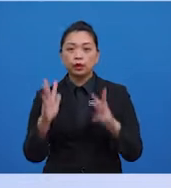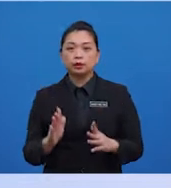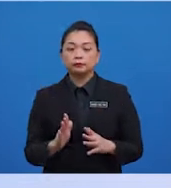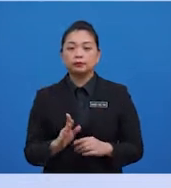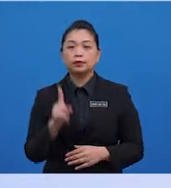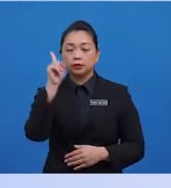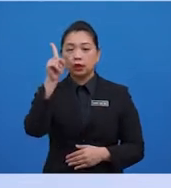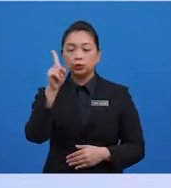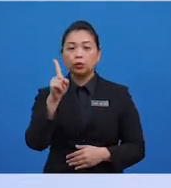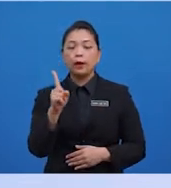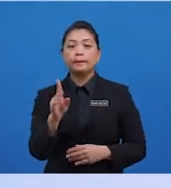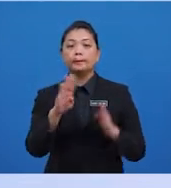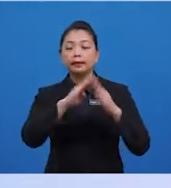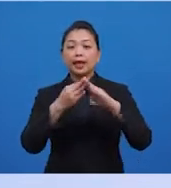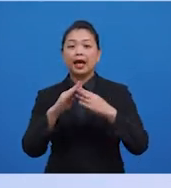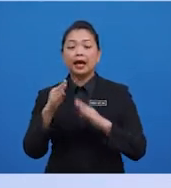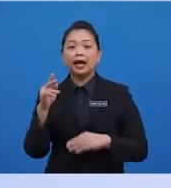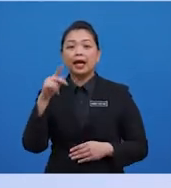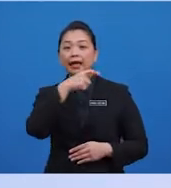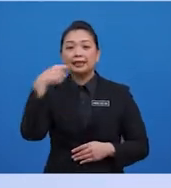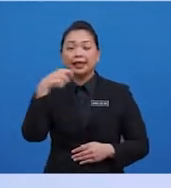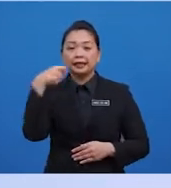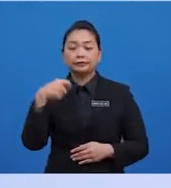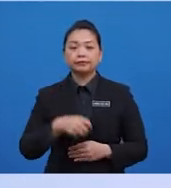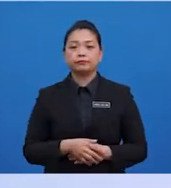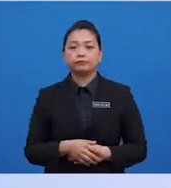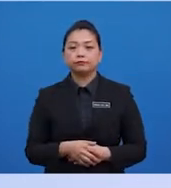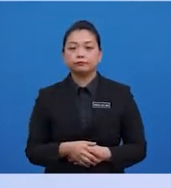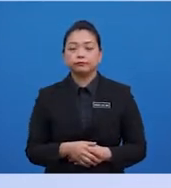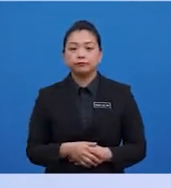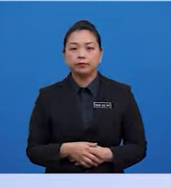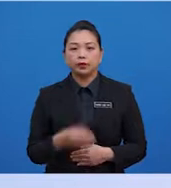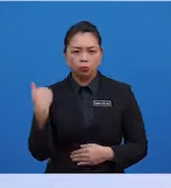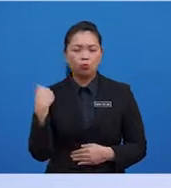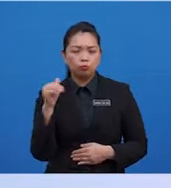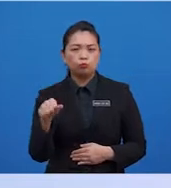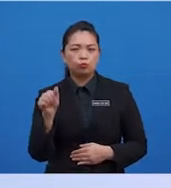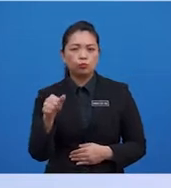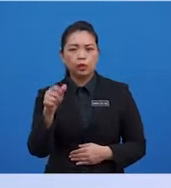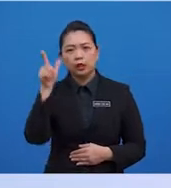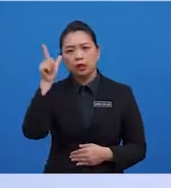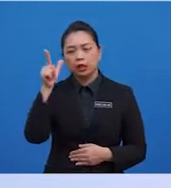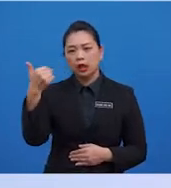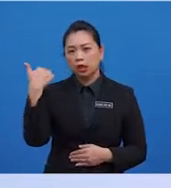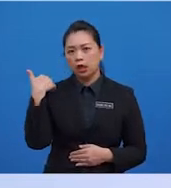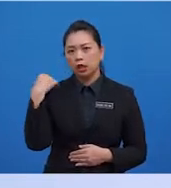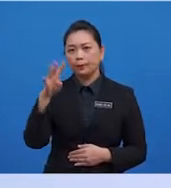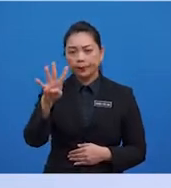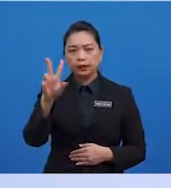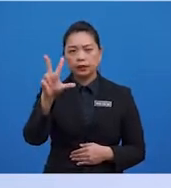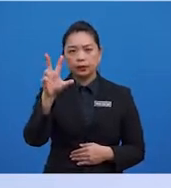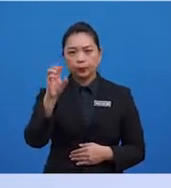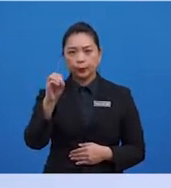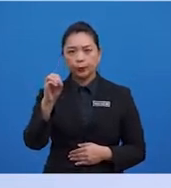stesen di Bandar Kajang. Di sini, boleh diperhatikan yang 430